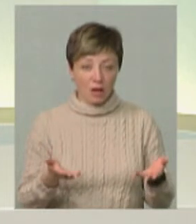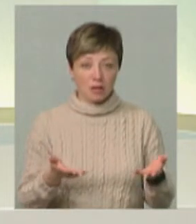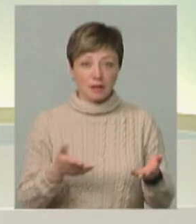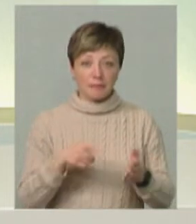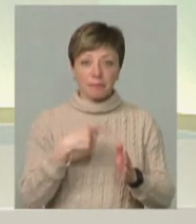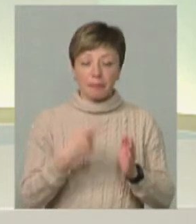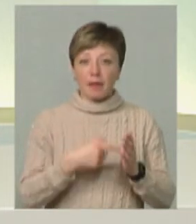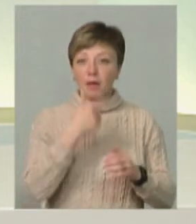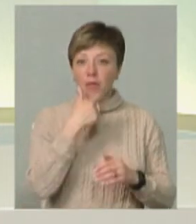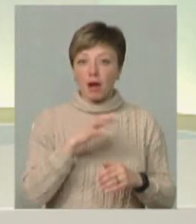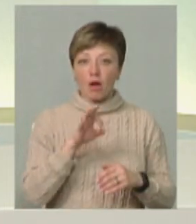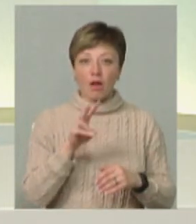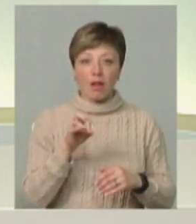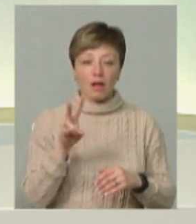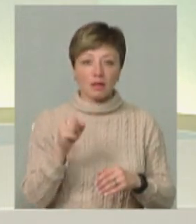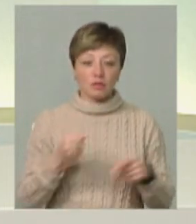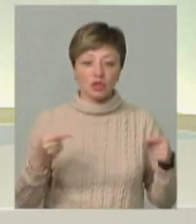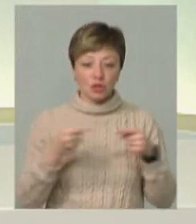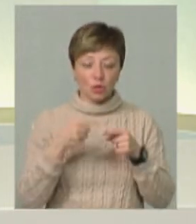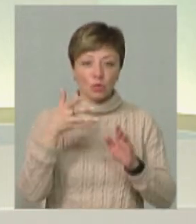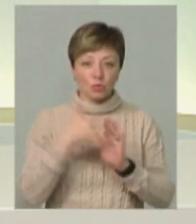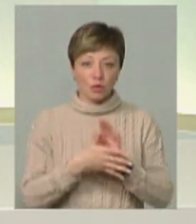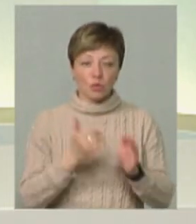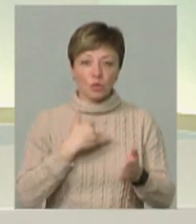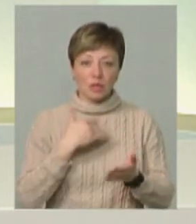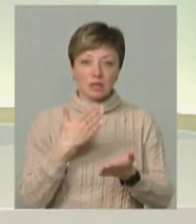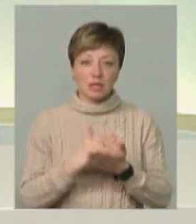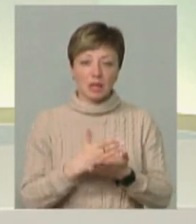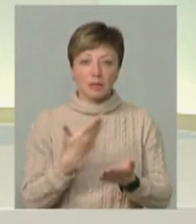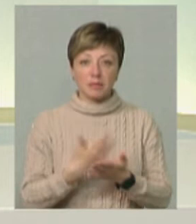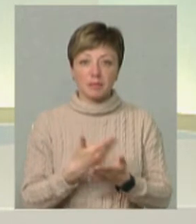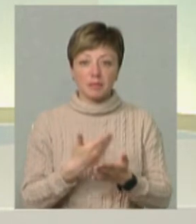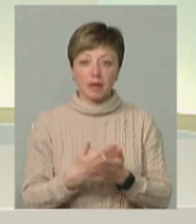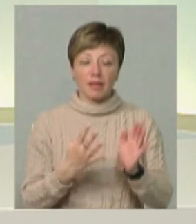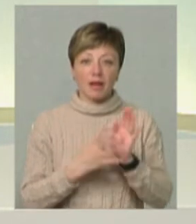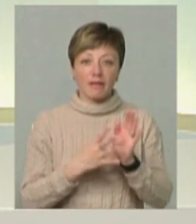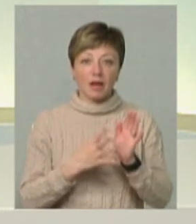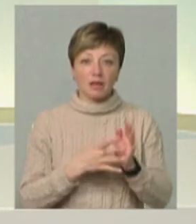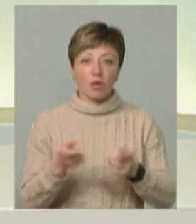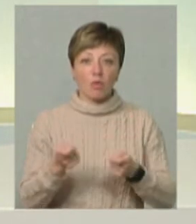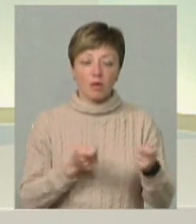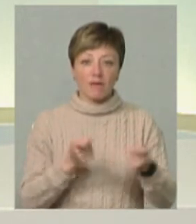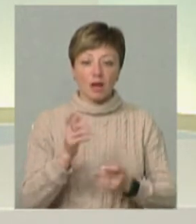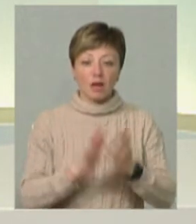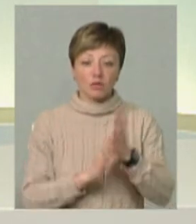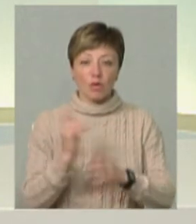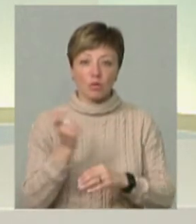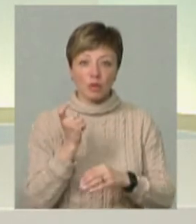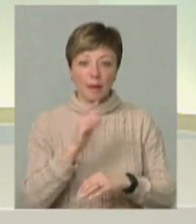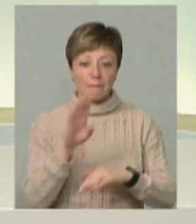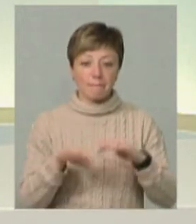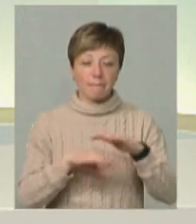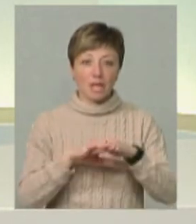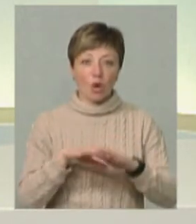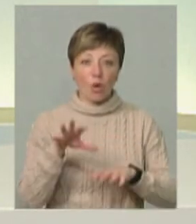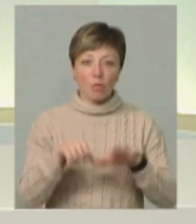Олено, ми чітко розуміємо. У нас є порядка 9 наших управлінь лісового господарства, які є під окупацією. Це